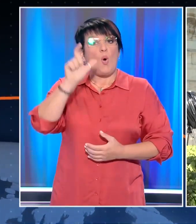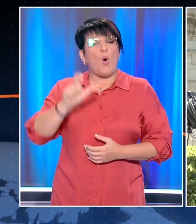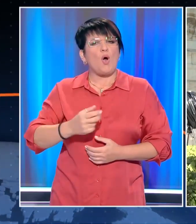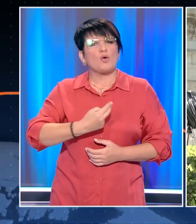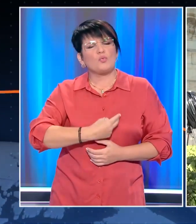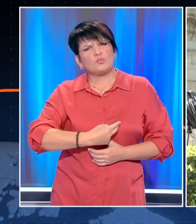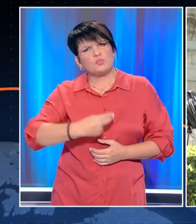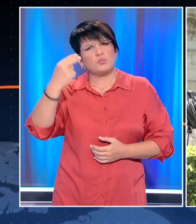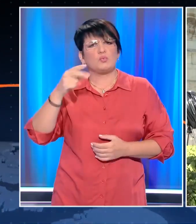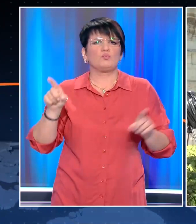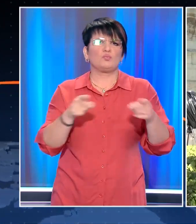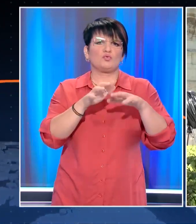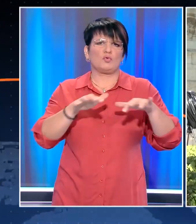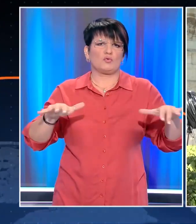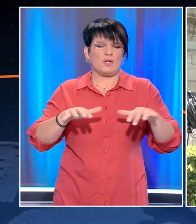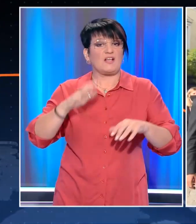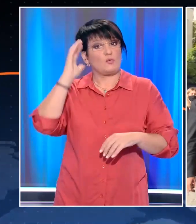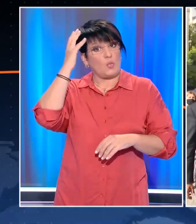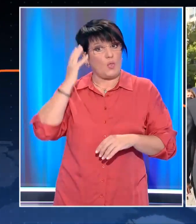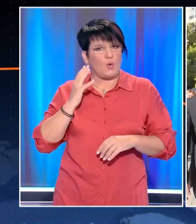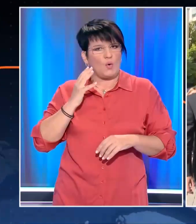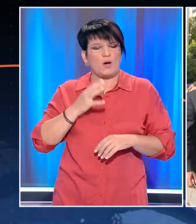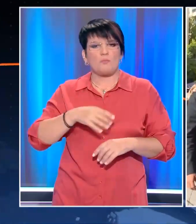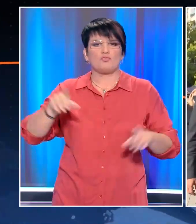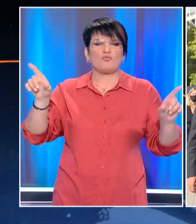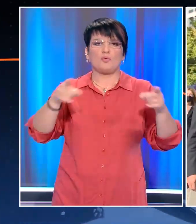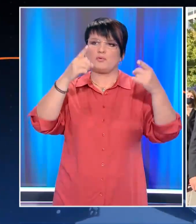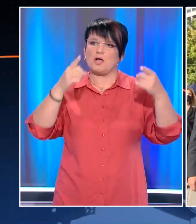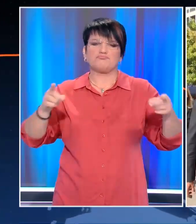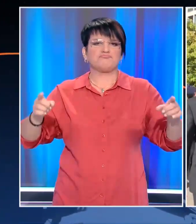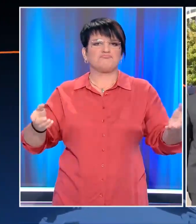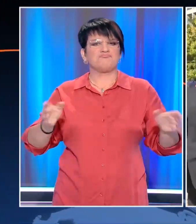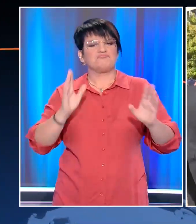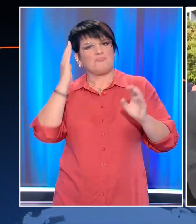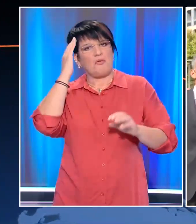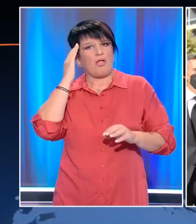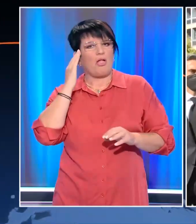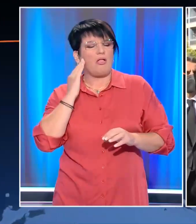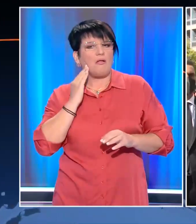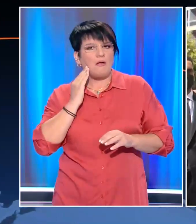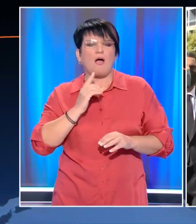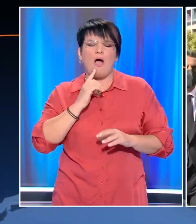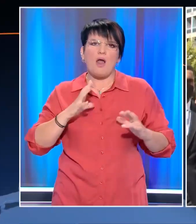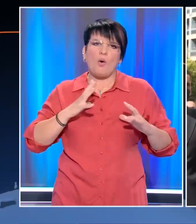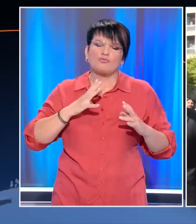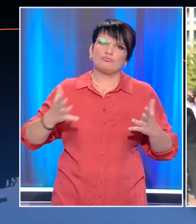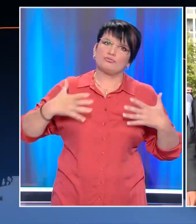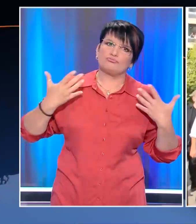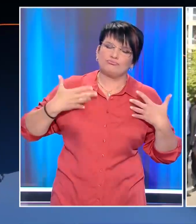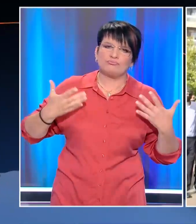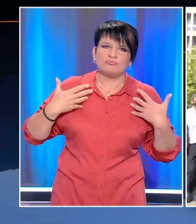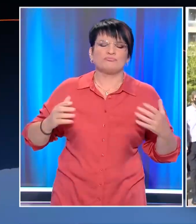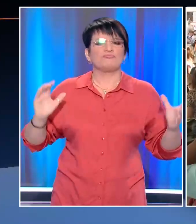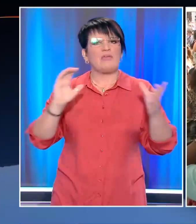μεγάλος μουσικοσυνθέτης σήκωνε τα χέρια του και σκέπαζε τα πάντα όταν δίφθυνε, αλλά πάνω απ' όλα ξεσήκωνε και ένωνε το πλήθος. Έτσι λοιπόν